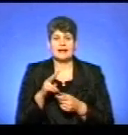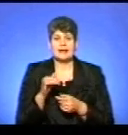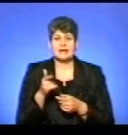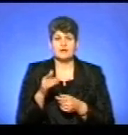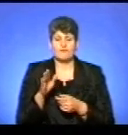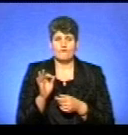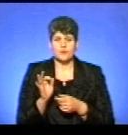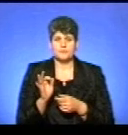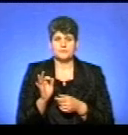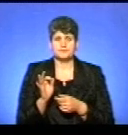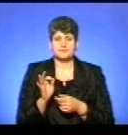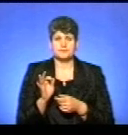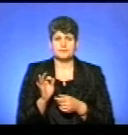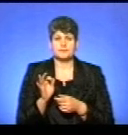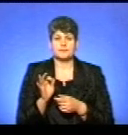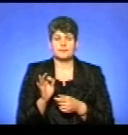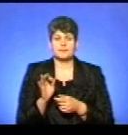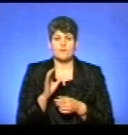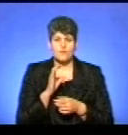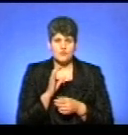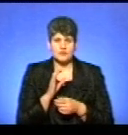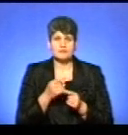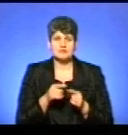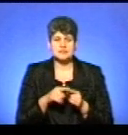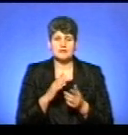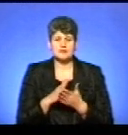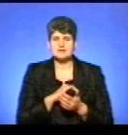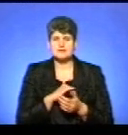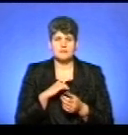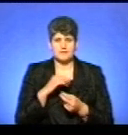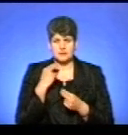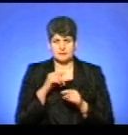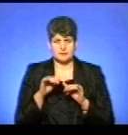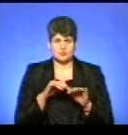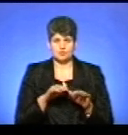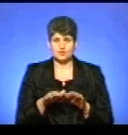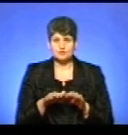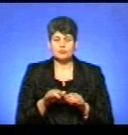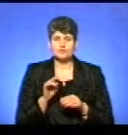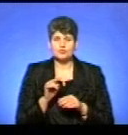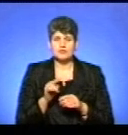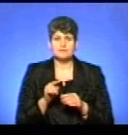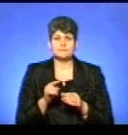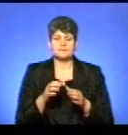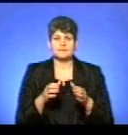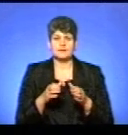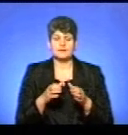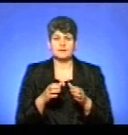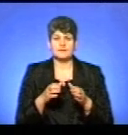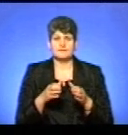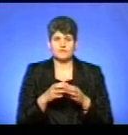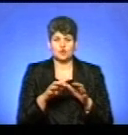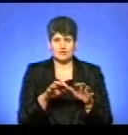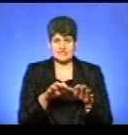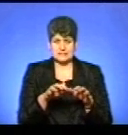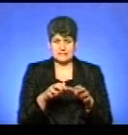зумують виявити лігва вовків, це є самим ефективним таким способом, тому що тоді виводок практично забирається з лігва